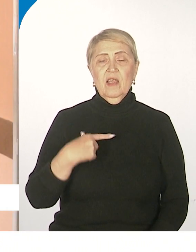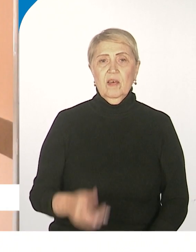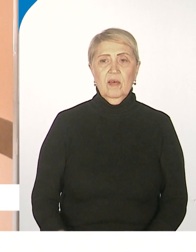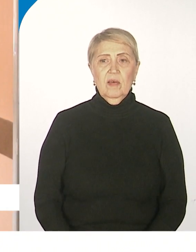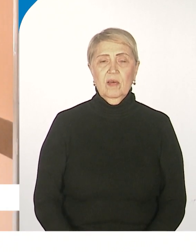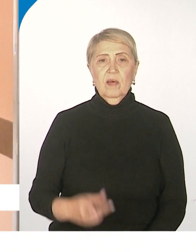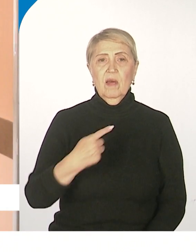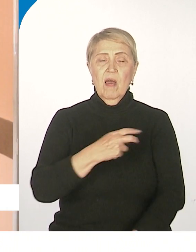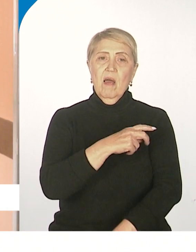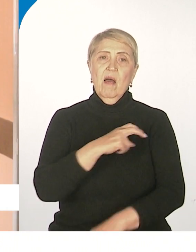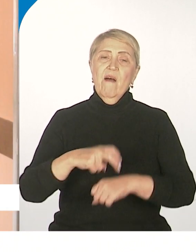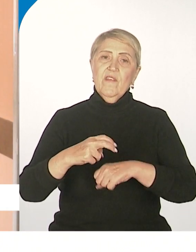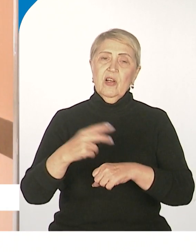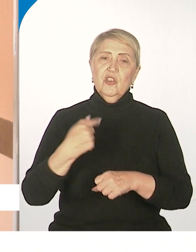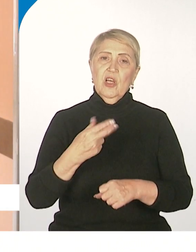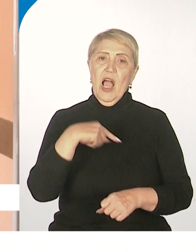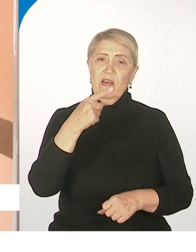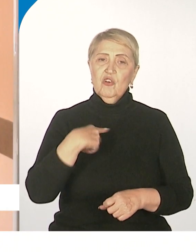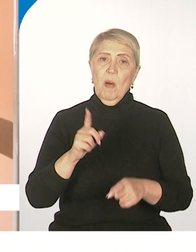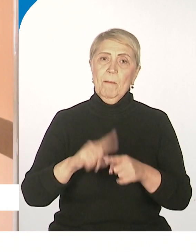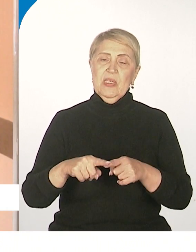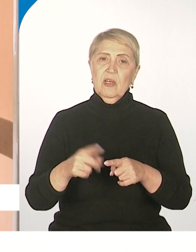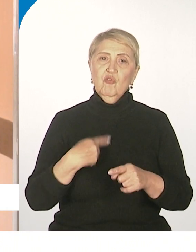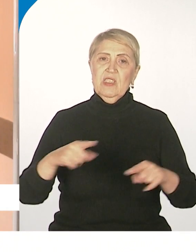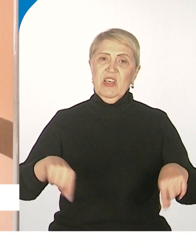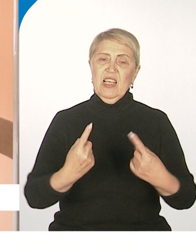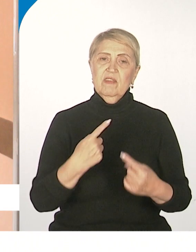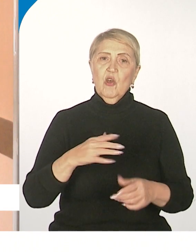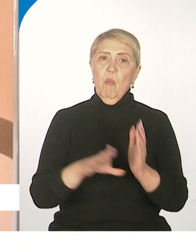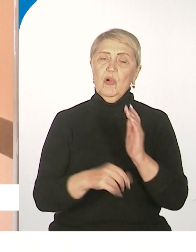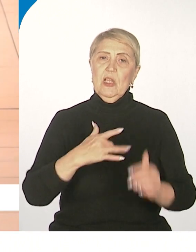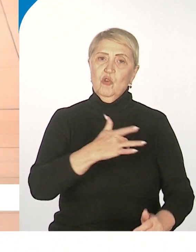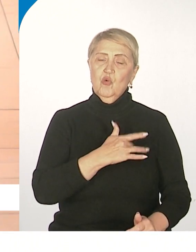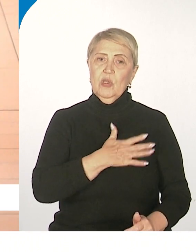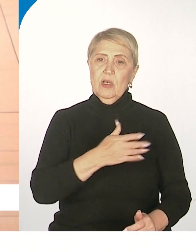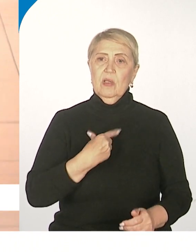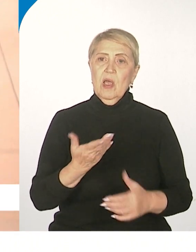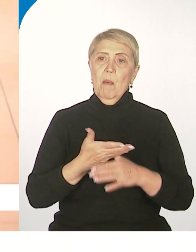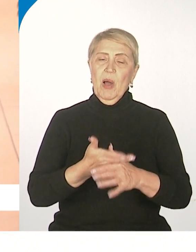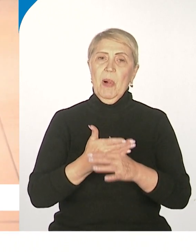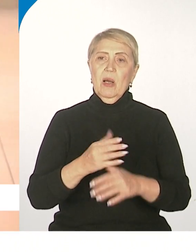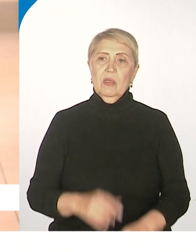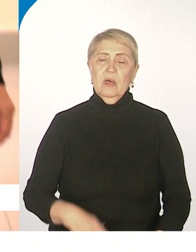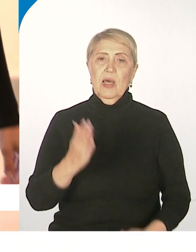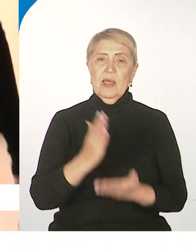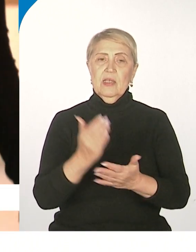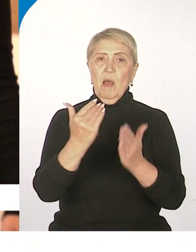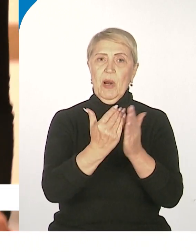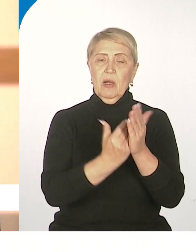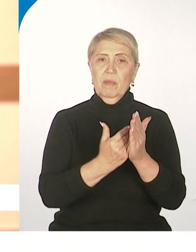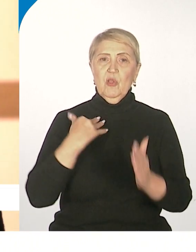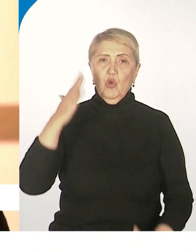Врачи подчеркивают, быстро восстановиться после инсульта пациентам помогает общее состояние организма, а также программа искусственного